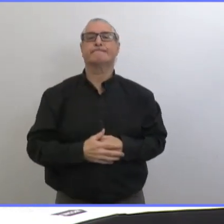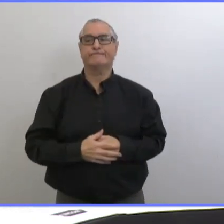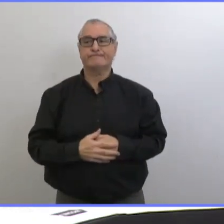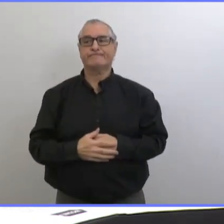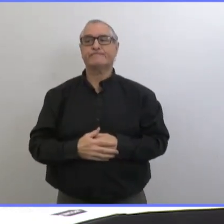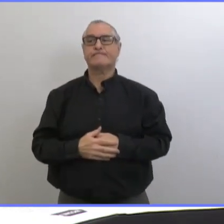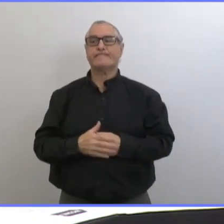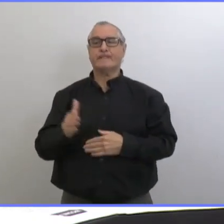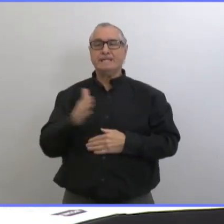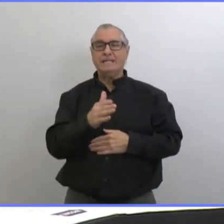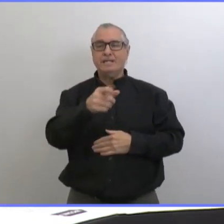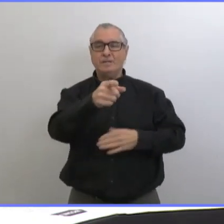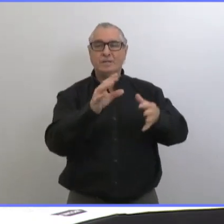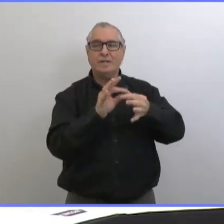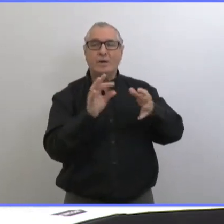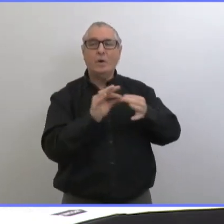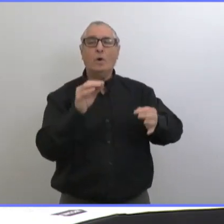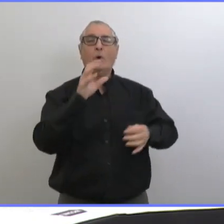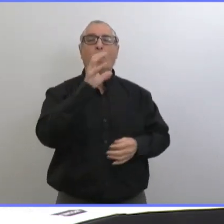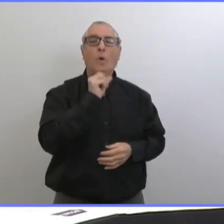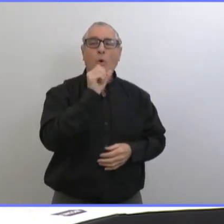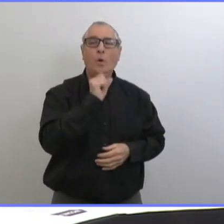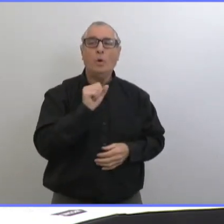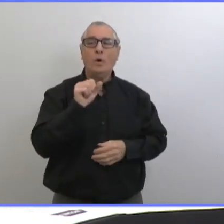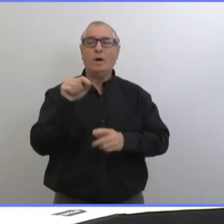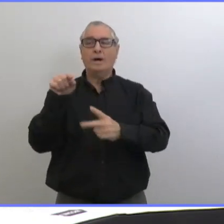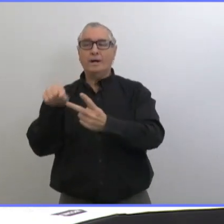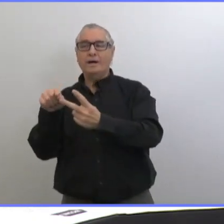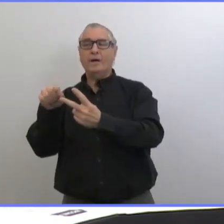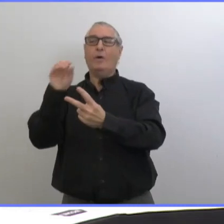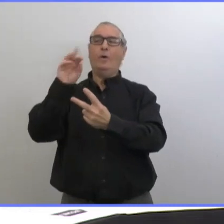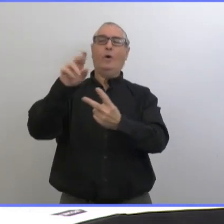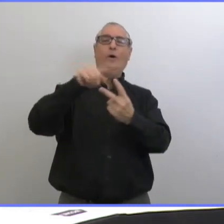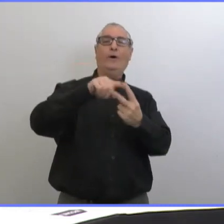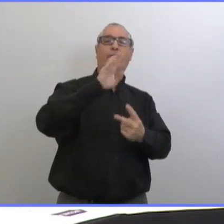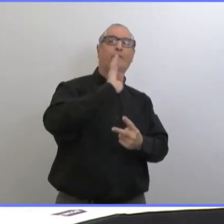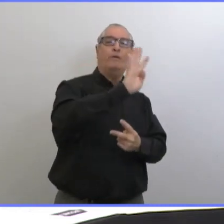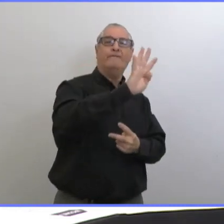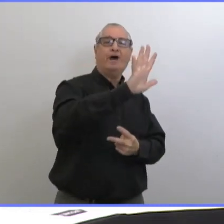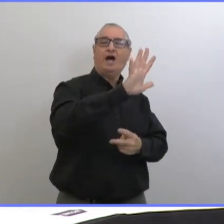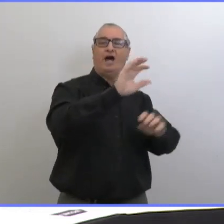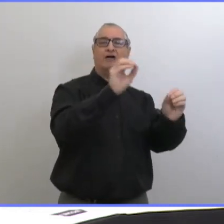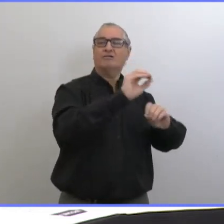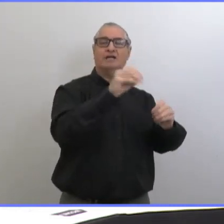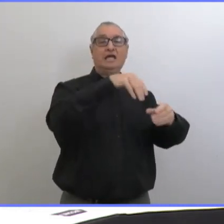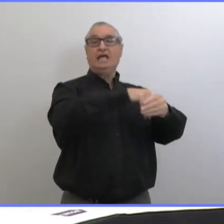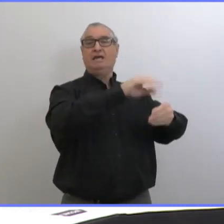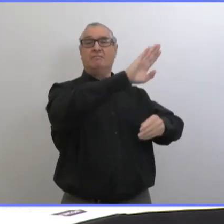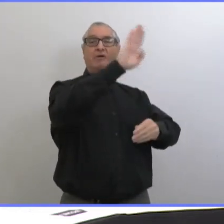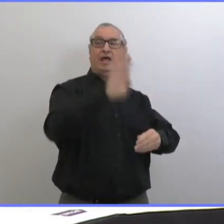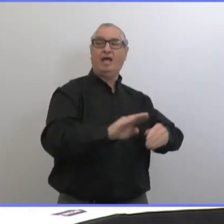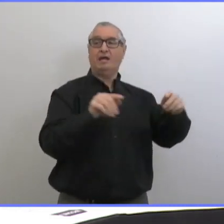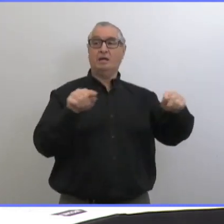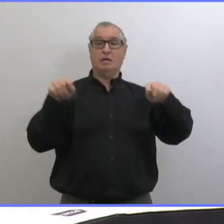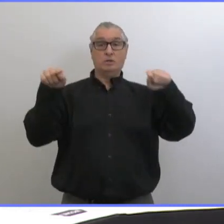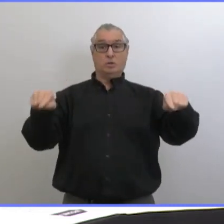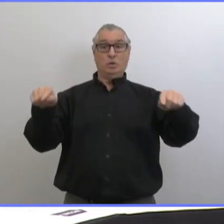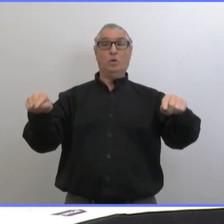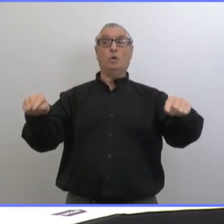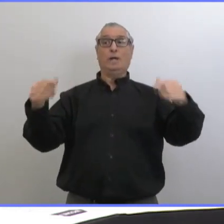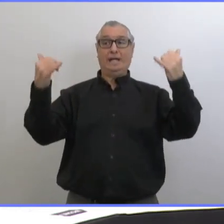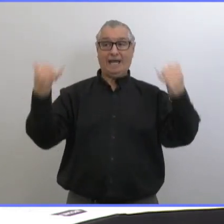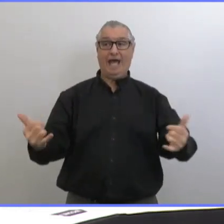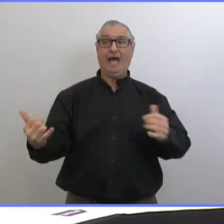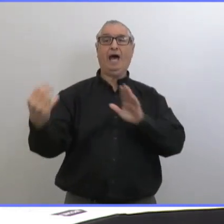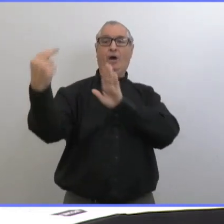'avez mentionné, la personne qui a 50 ans qui habite à Brandon ou une personne âgée qui vit dans une région rurale peuvent